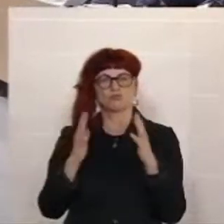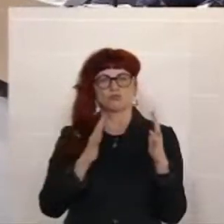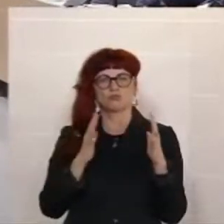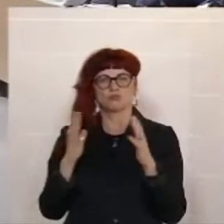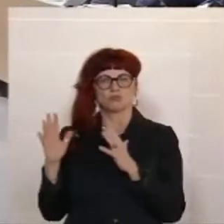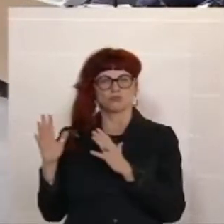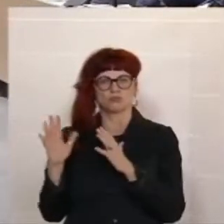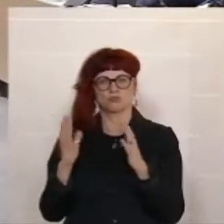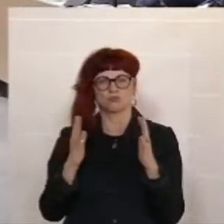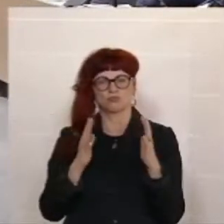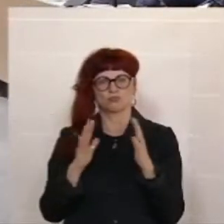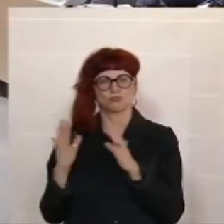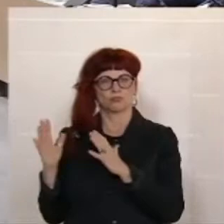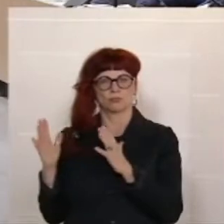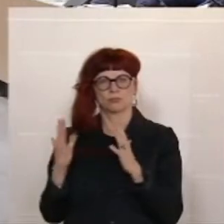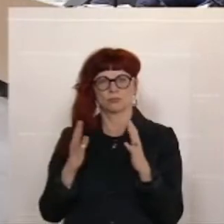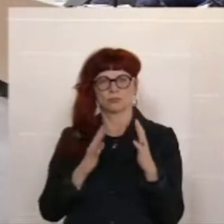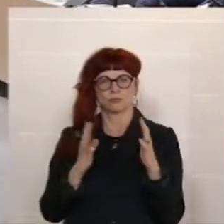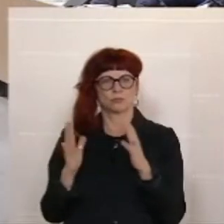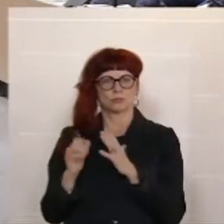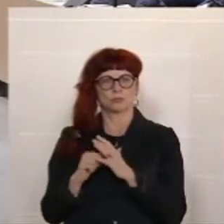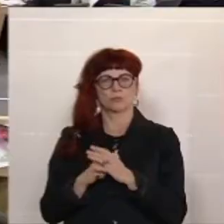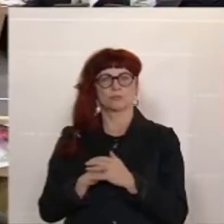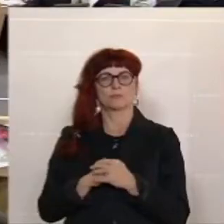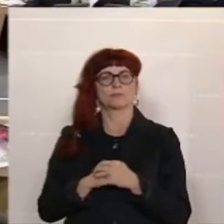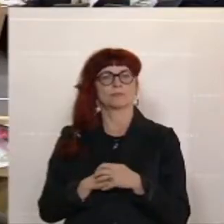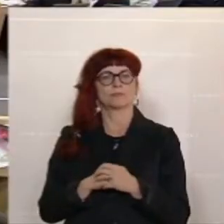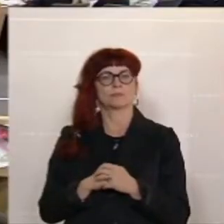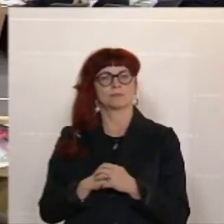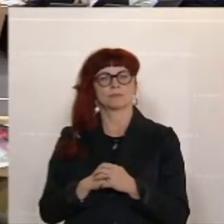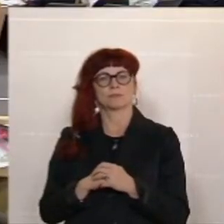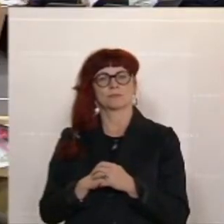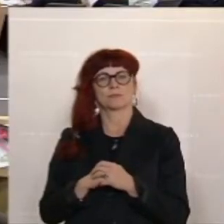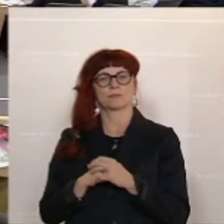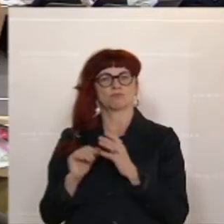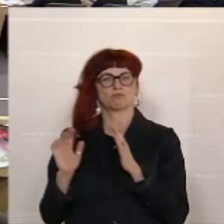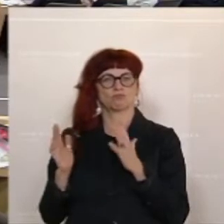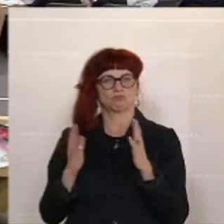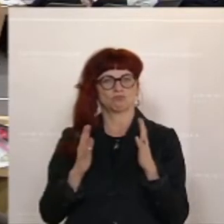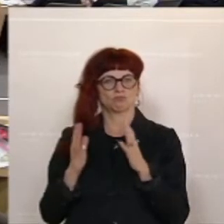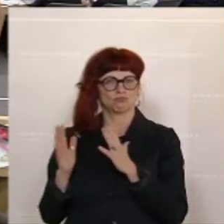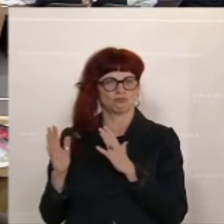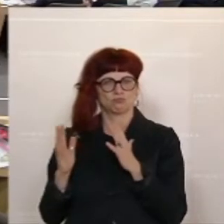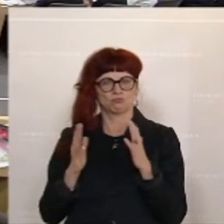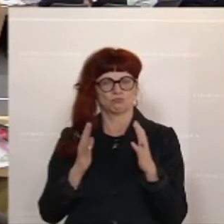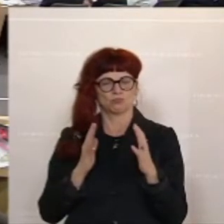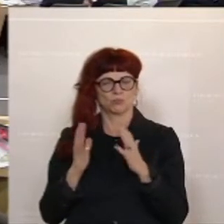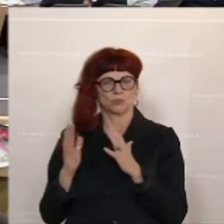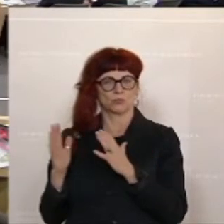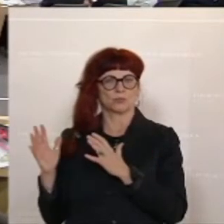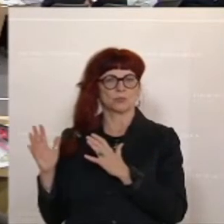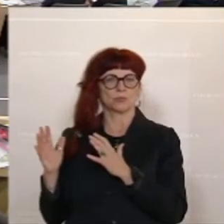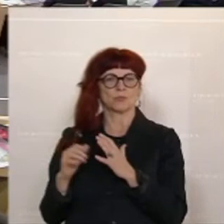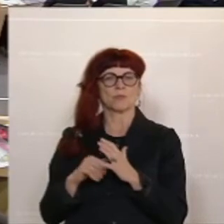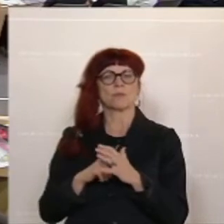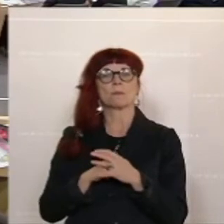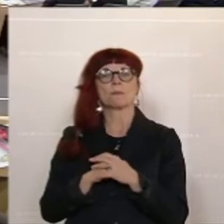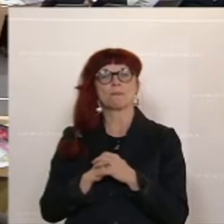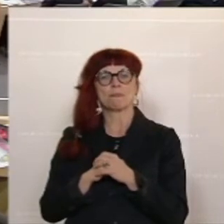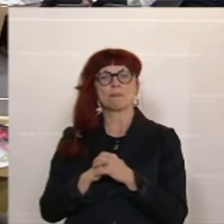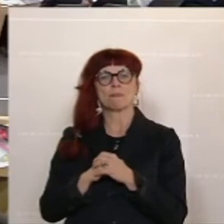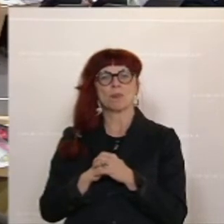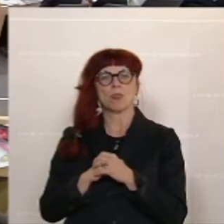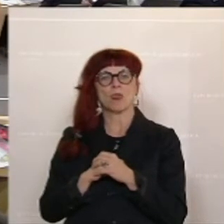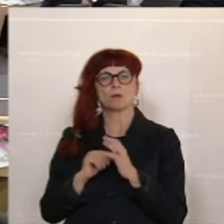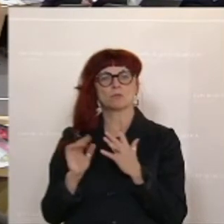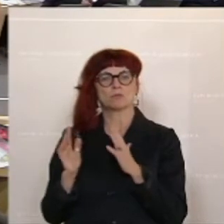wie sie die Strom- und Gasrechnung zahlen sollen, so Rendi-Wagner. Mehr als ein Drittel der Haushalte in Österreich könne sich die Ausgaben nicht